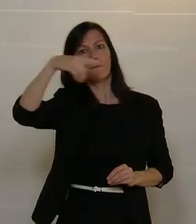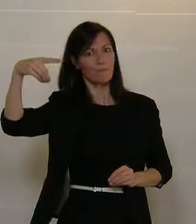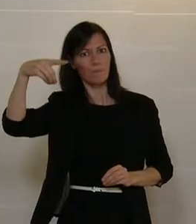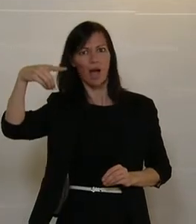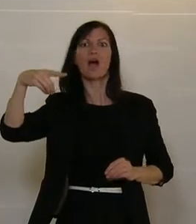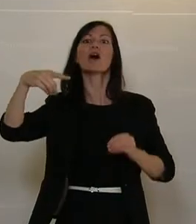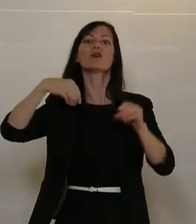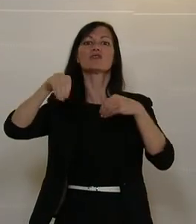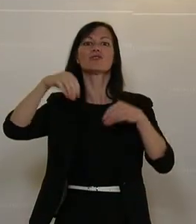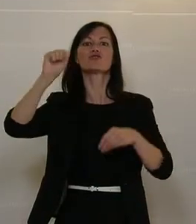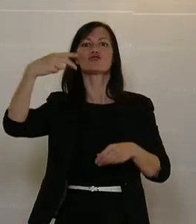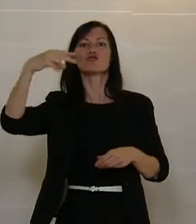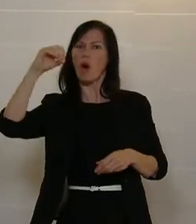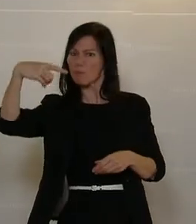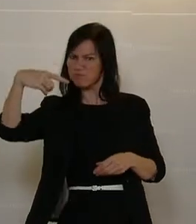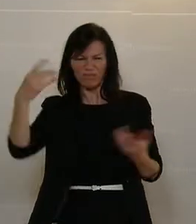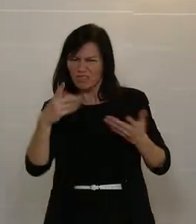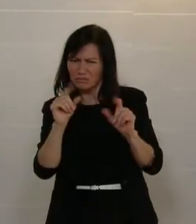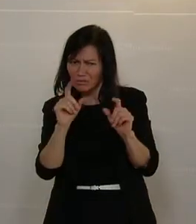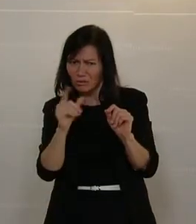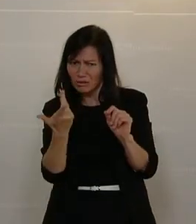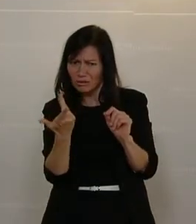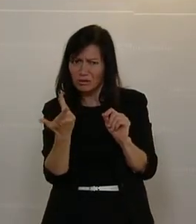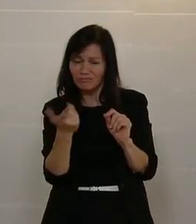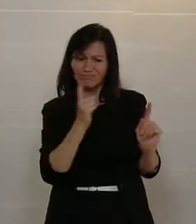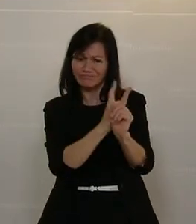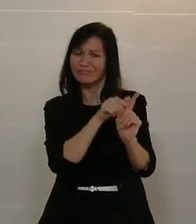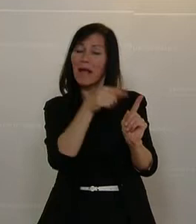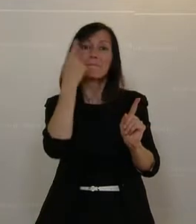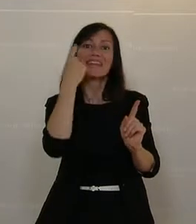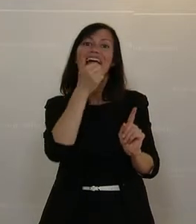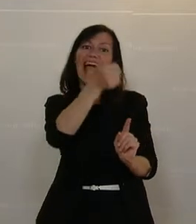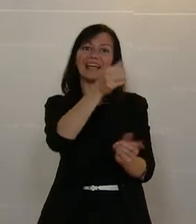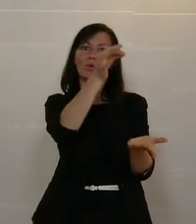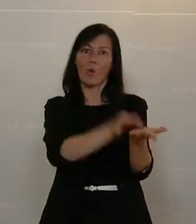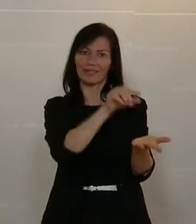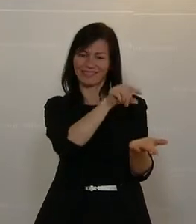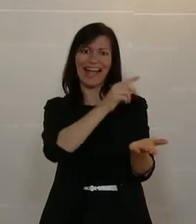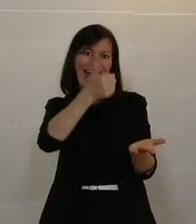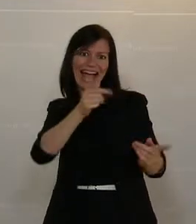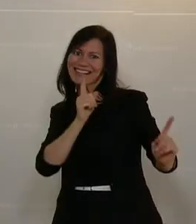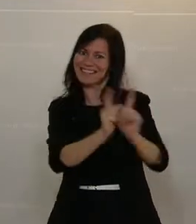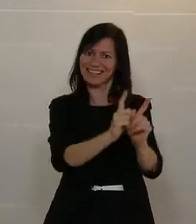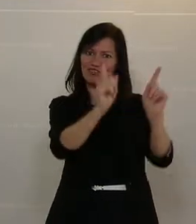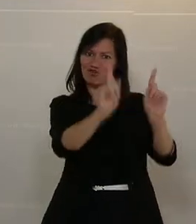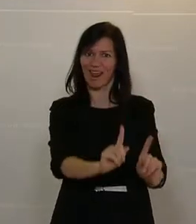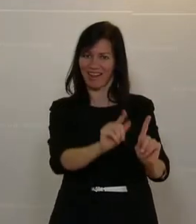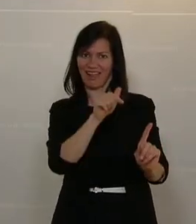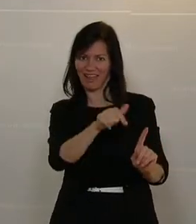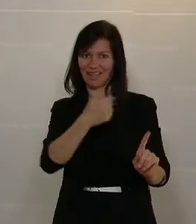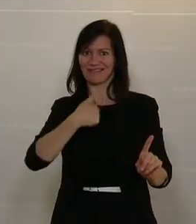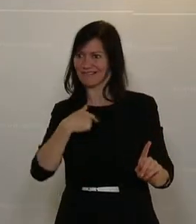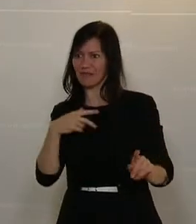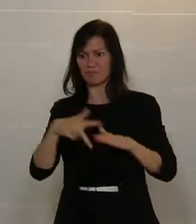für die Zuseherinnen zu Hause, ein One-Stop-Shop ist eine Anlaufstelle, die meine Anliegen, meine Anträge und meine